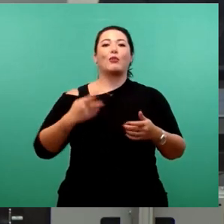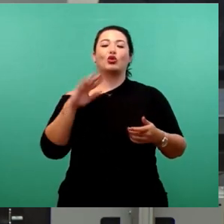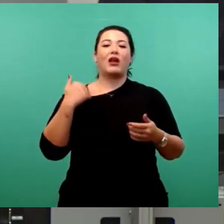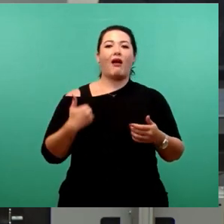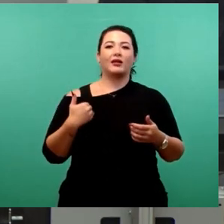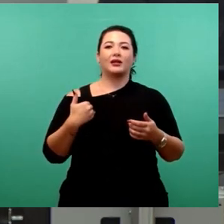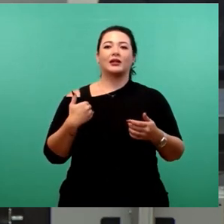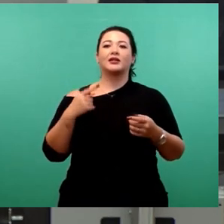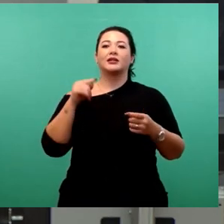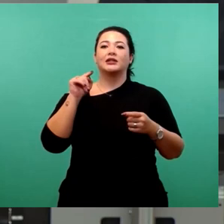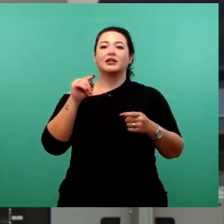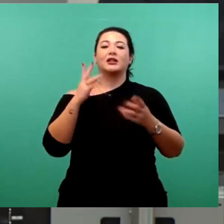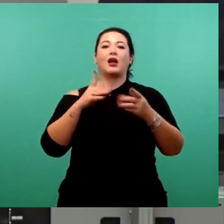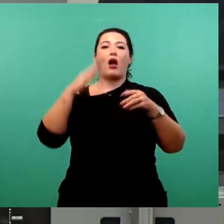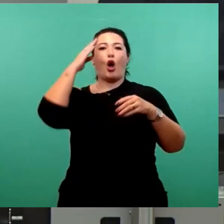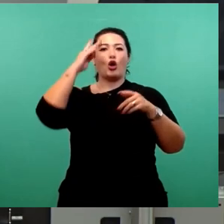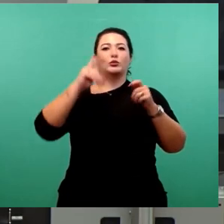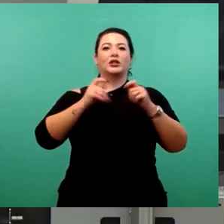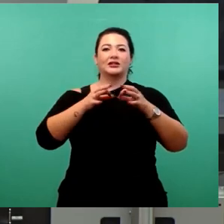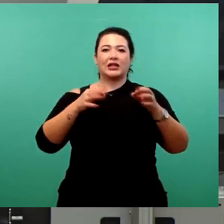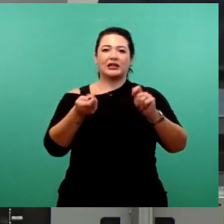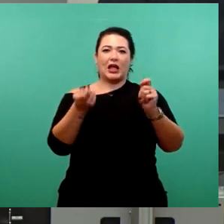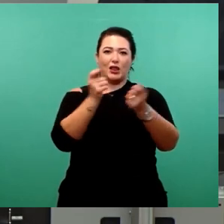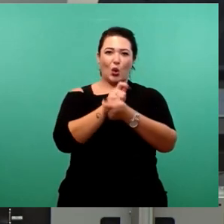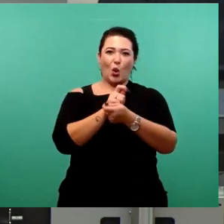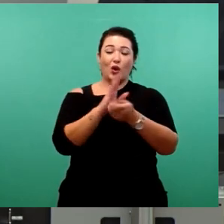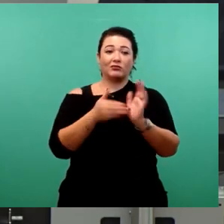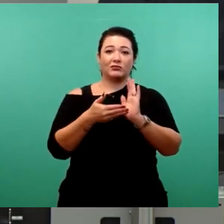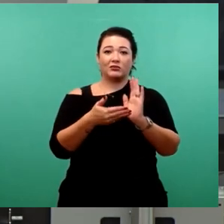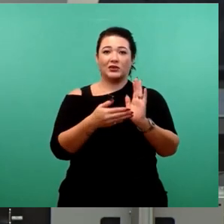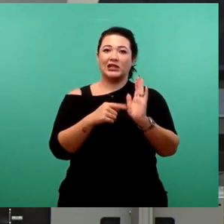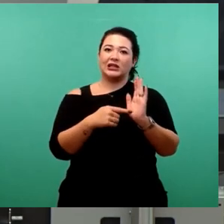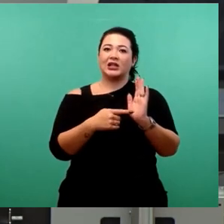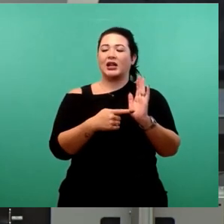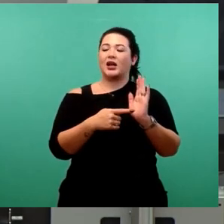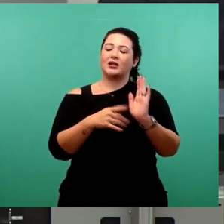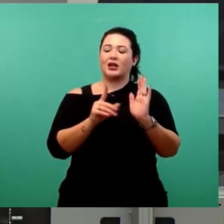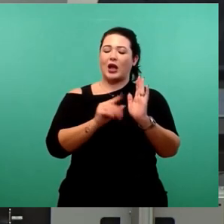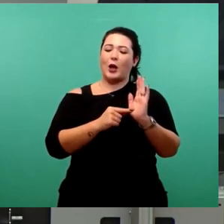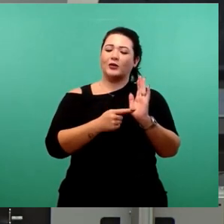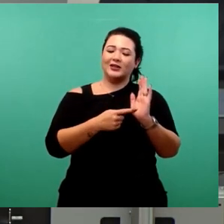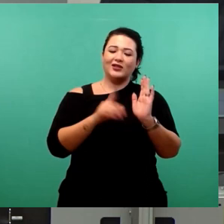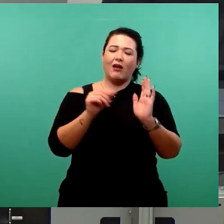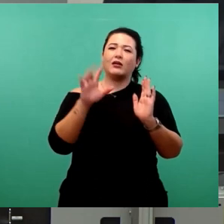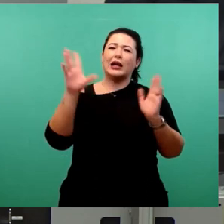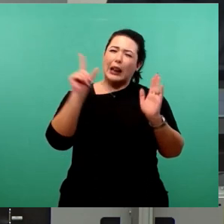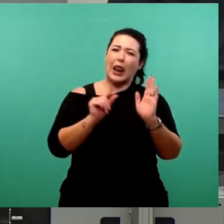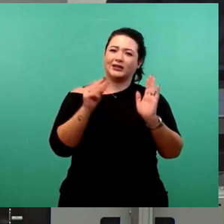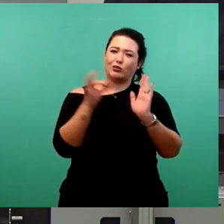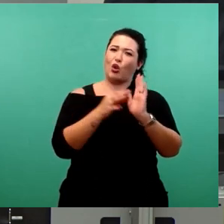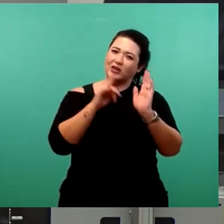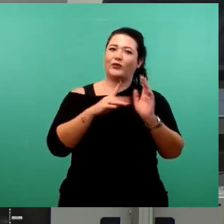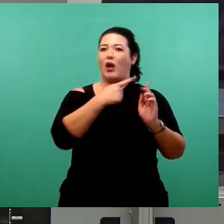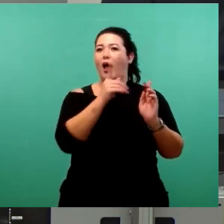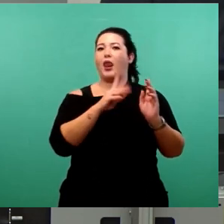Hauptsatzungsänderung umgesetzt werden soll, ist der kleinste gemeinsame Nenner, der eine Mehrheit verspricht. Die Schlichter konnten über die